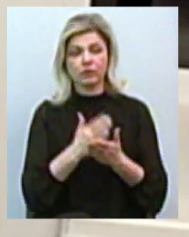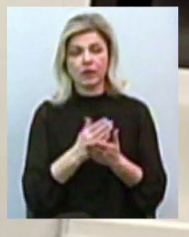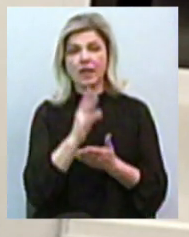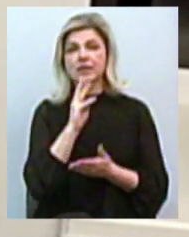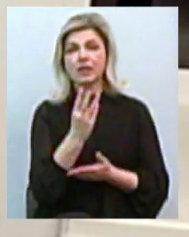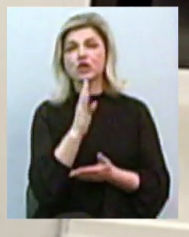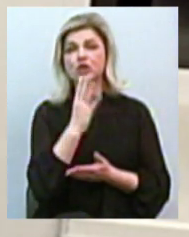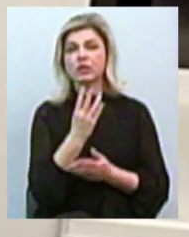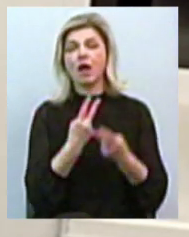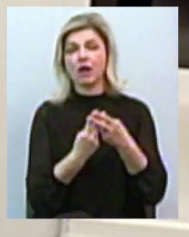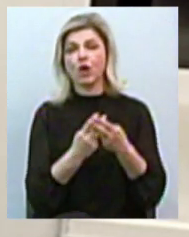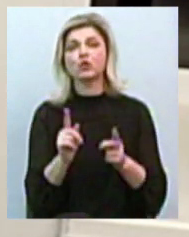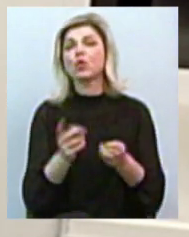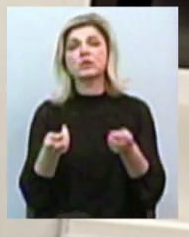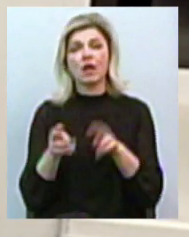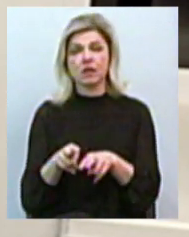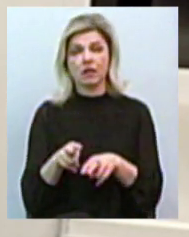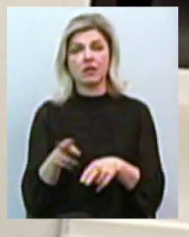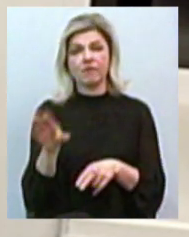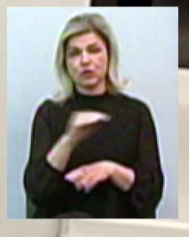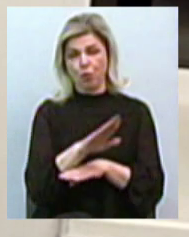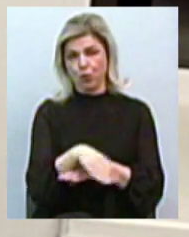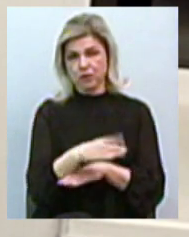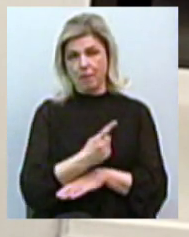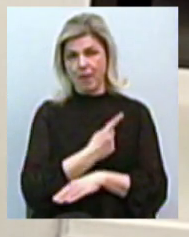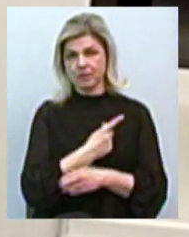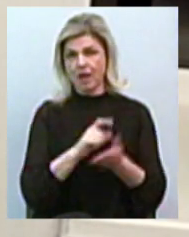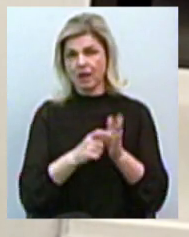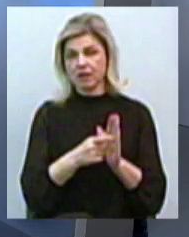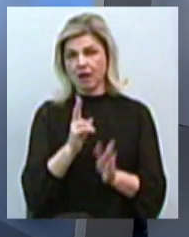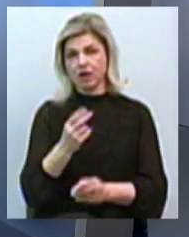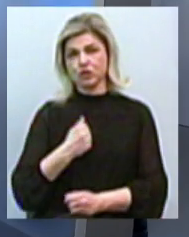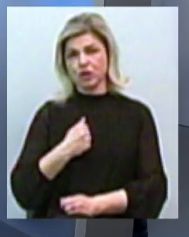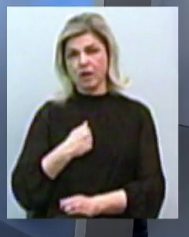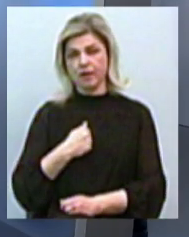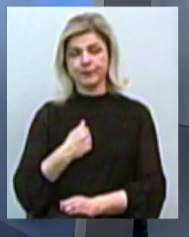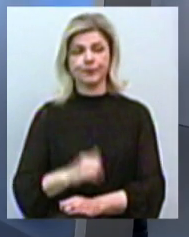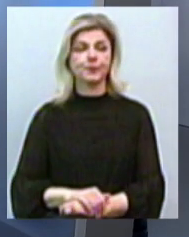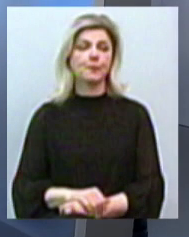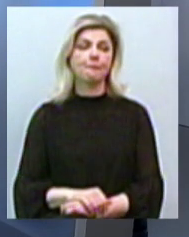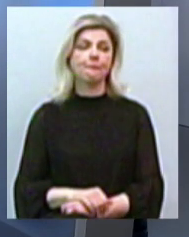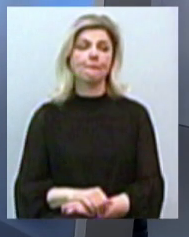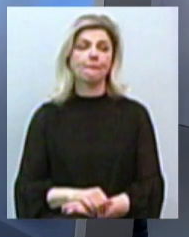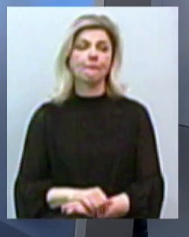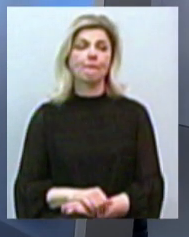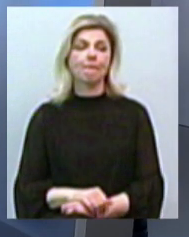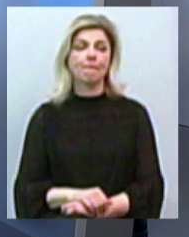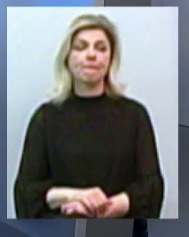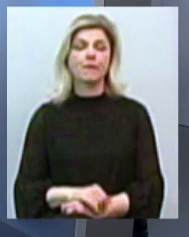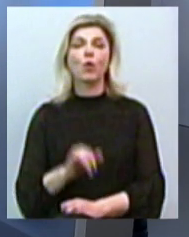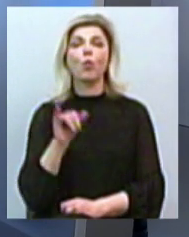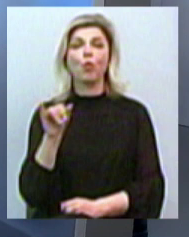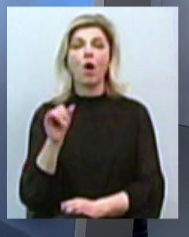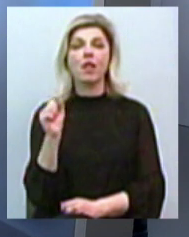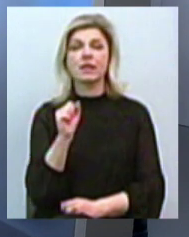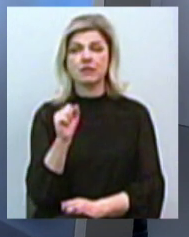роки під грештом. І що залишилося? У старна майстерня, на превеликий жаль. Пане Василю, чуєте? Я не чую. У Олександра є